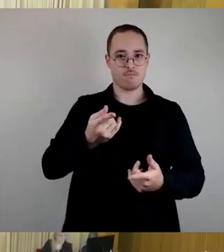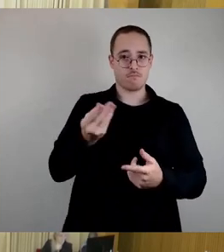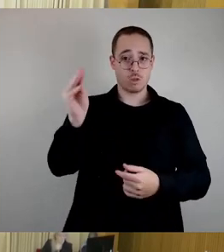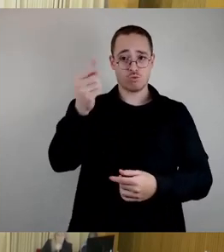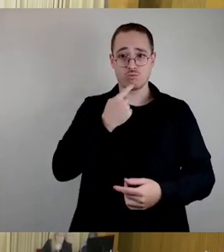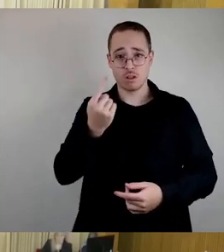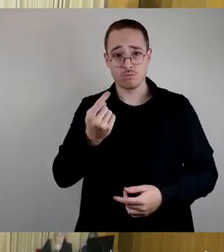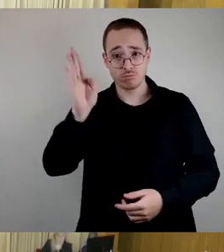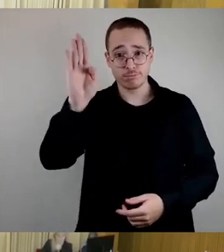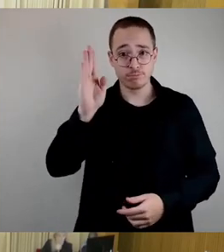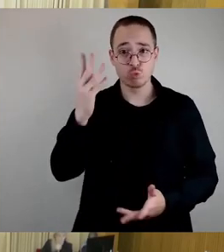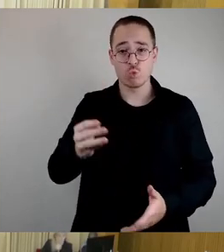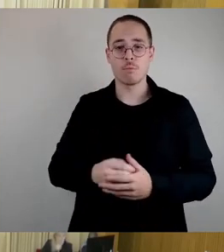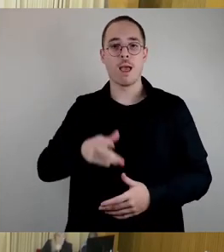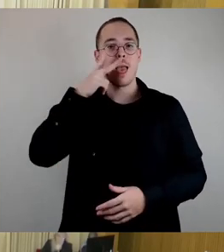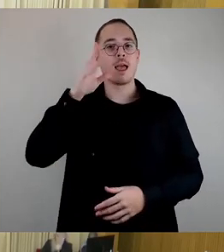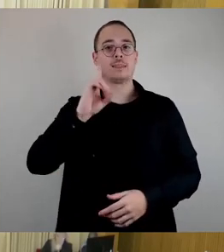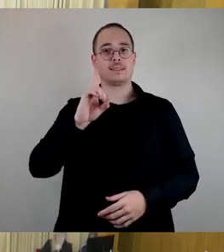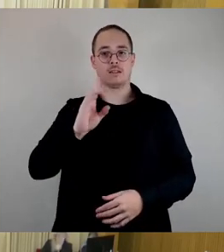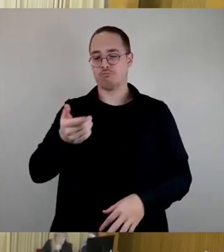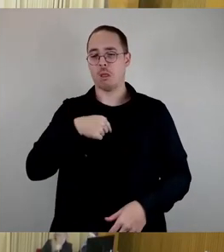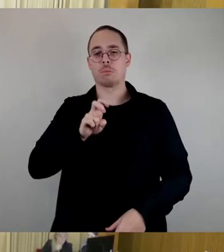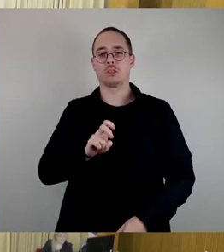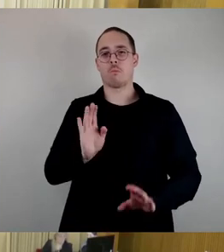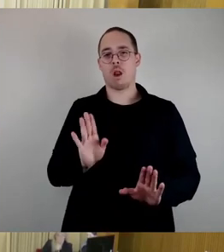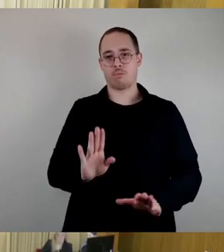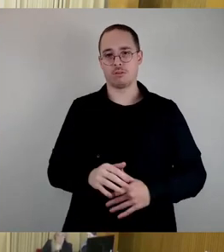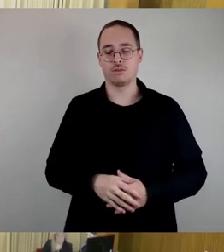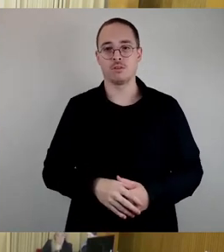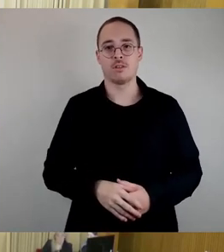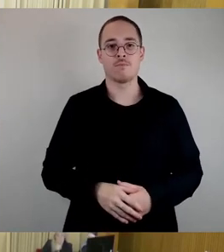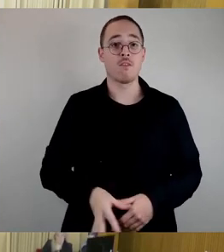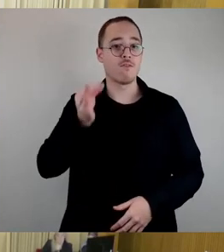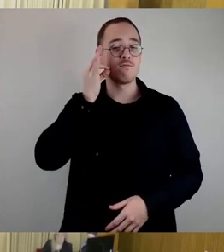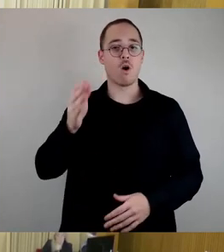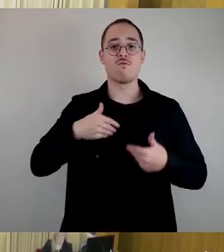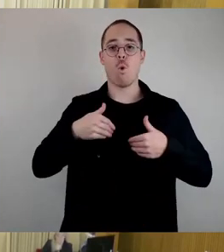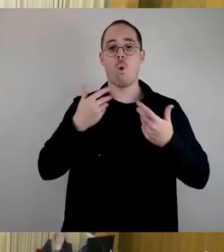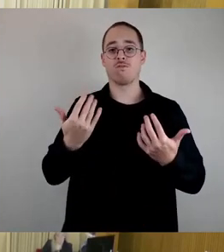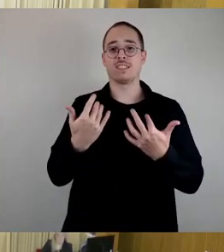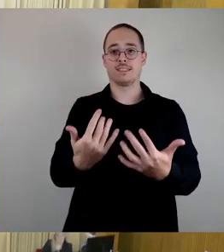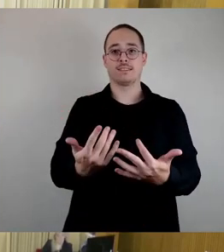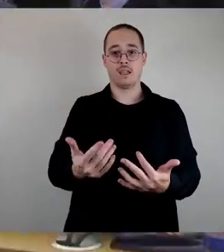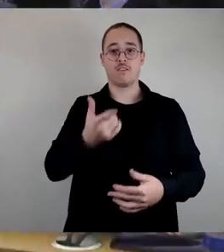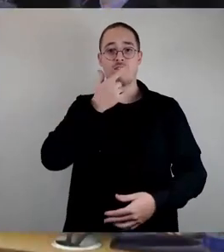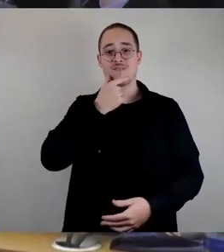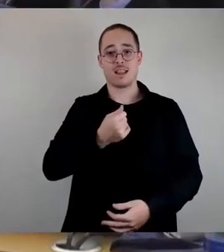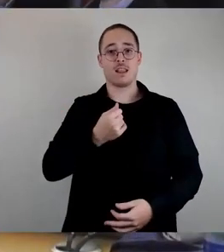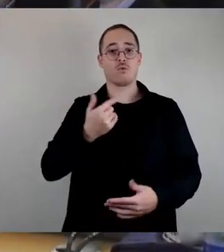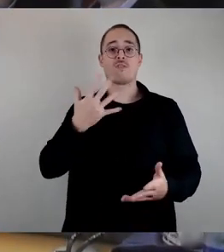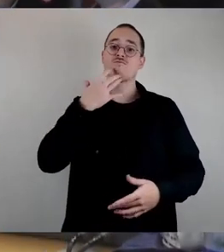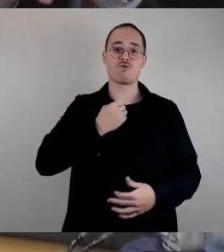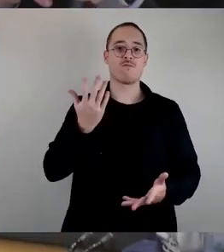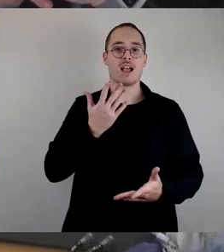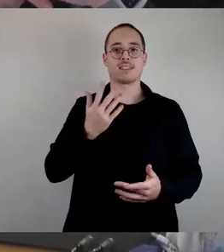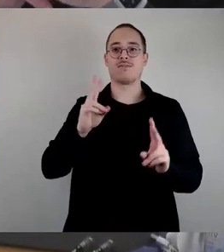Ich würde es gleich vom Platz aus machen. Frau Frohwieser wünscht sich ja eine ermöglichende Verwaltung. Ja, wer nicht von uns. Es unterstellt